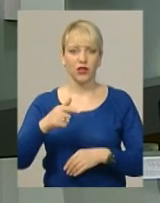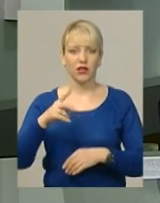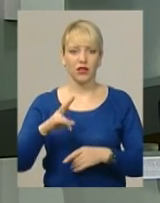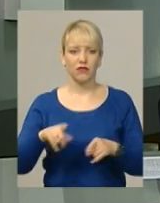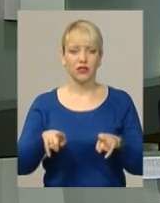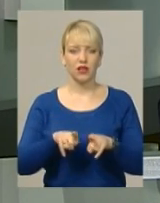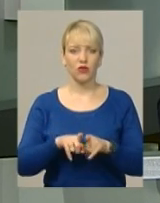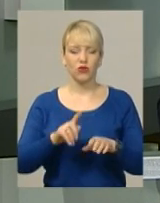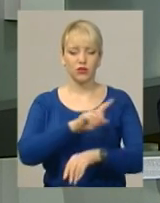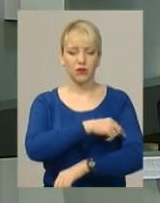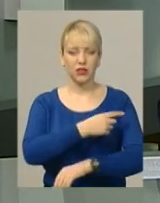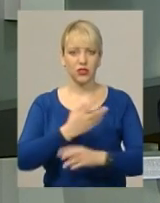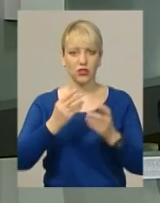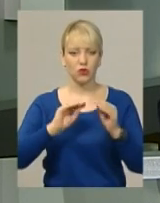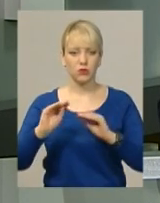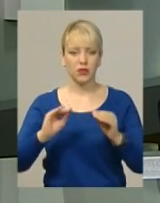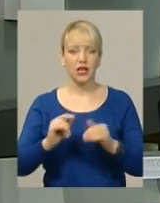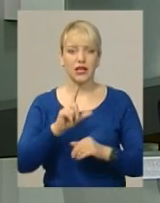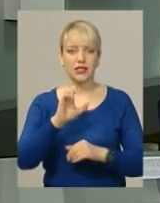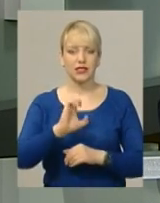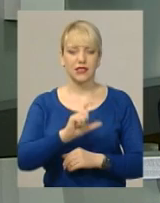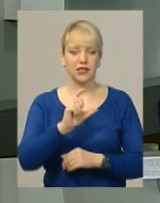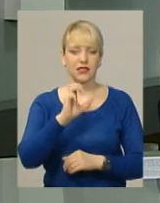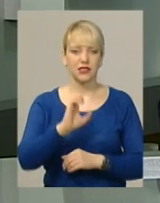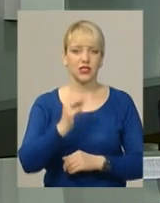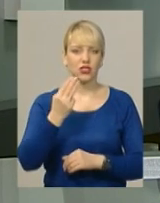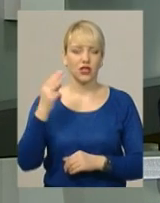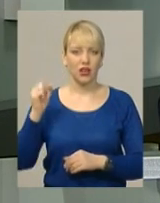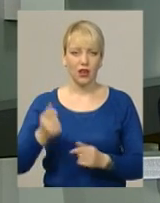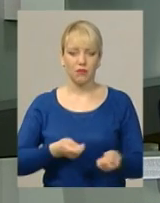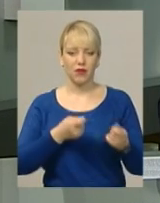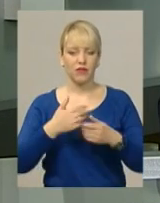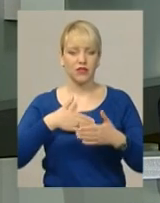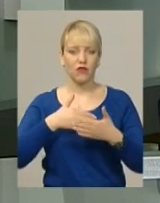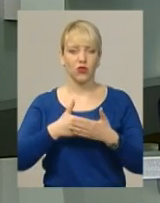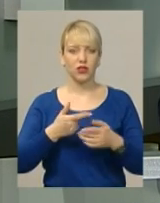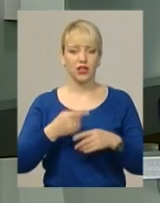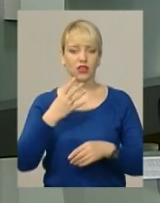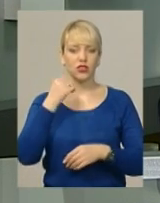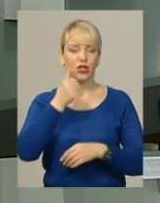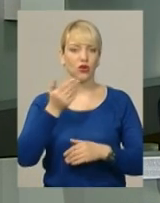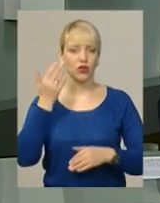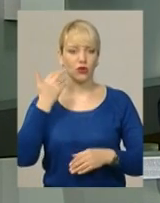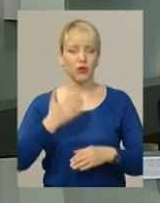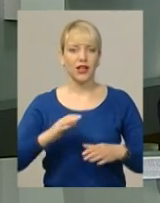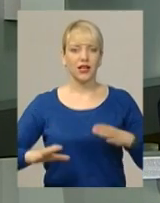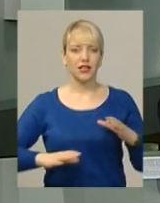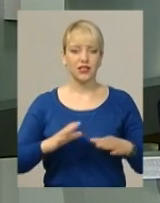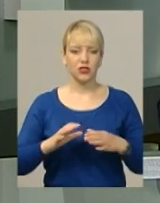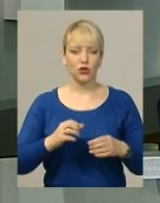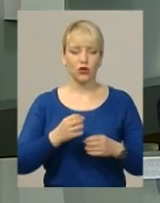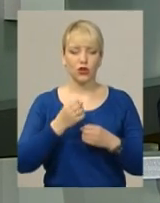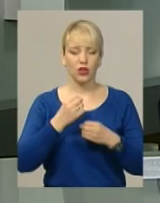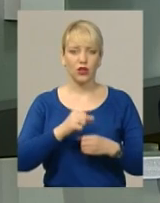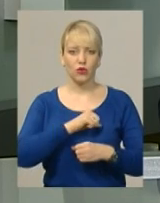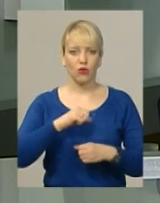медичне остаткування для госпіталю зі Сполучених Штатів Америки привіз нині волонтер, а чотири роки тому інструктор добровольчого батальйону Азов